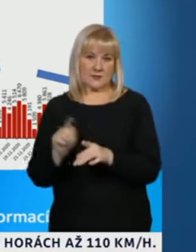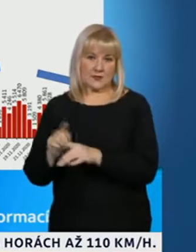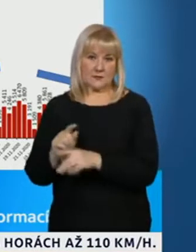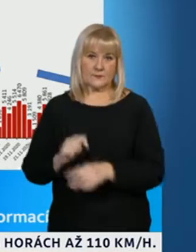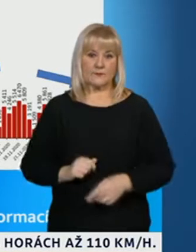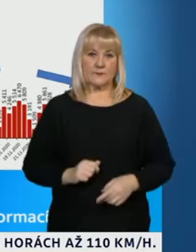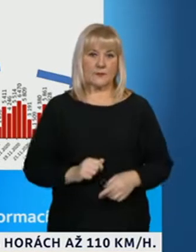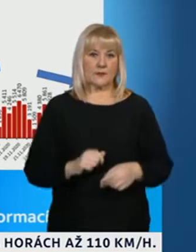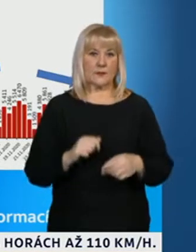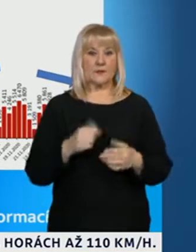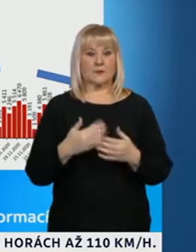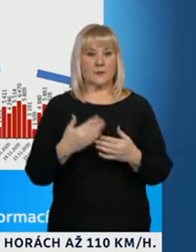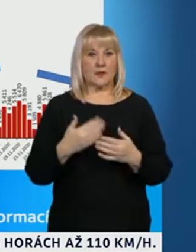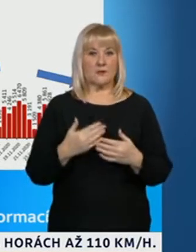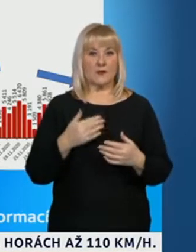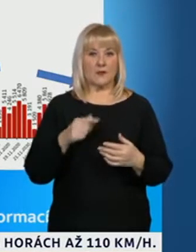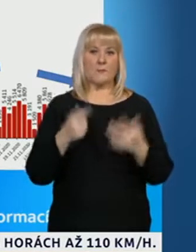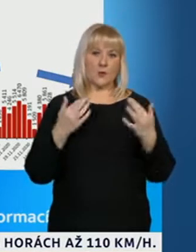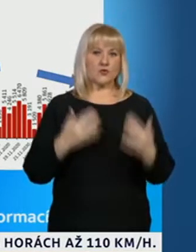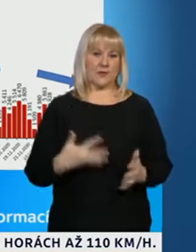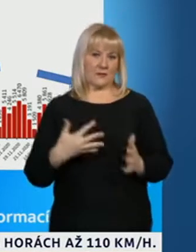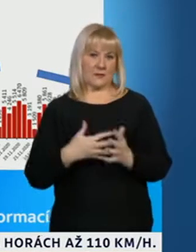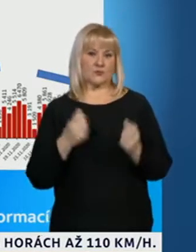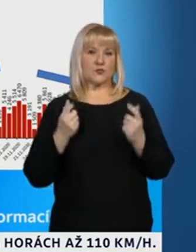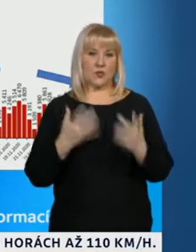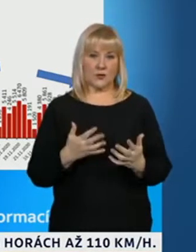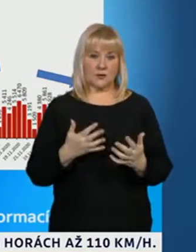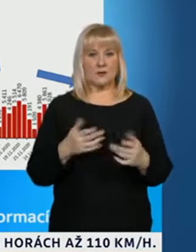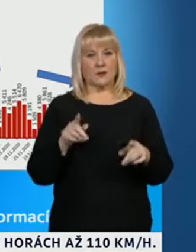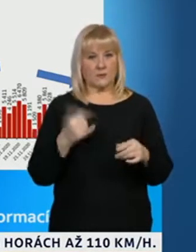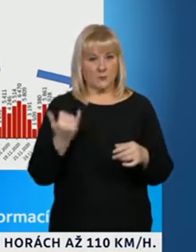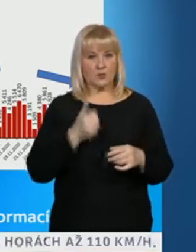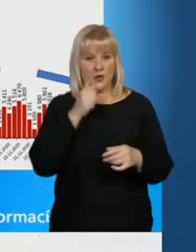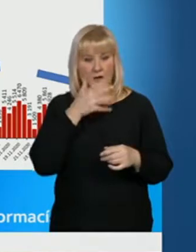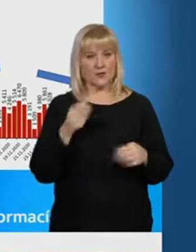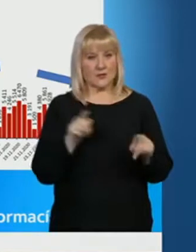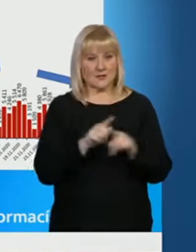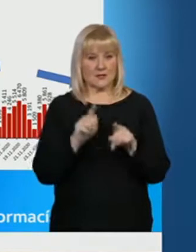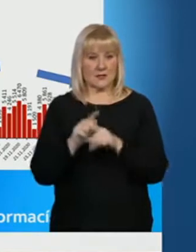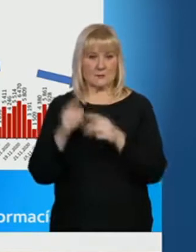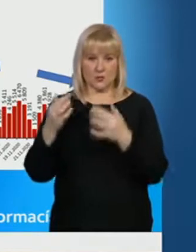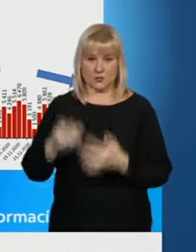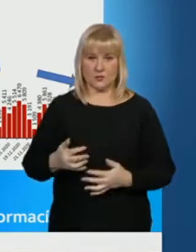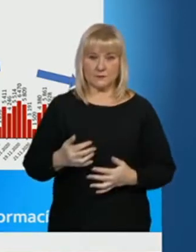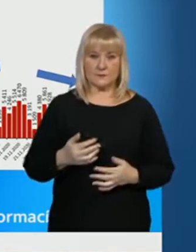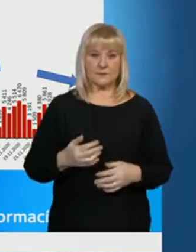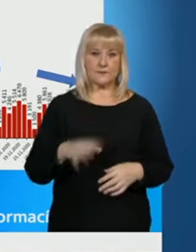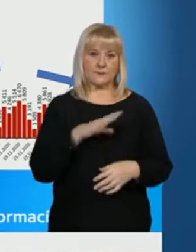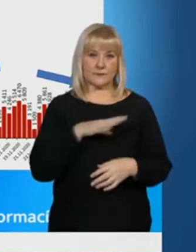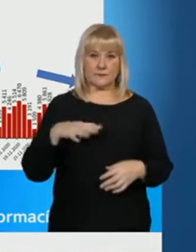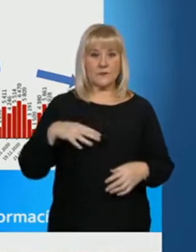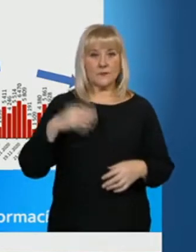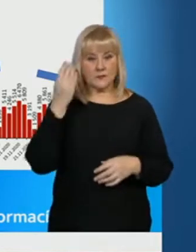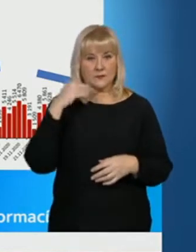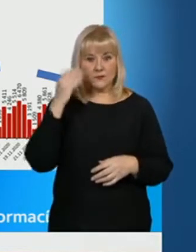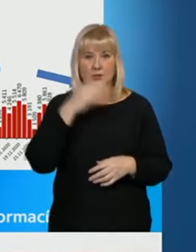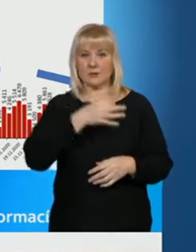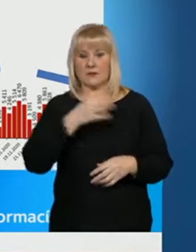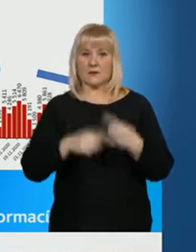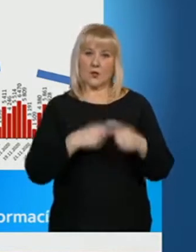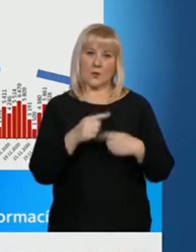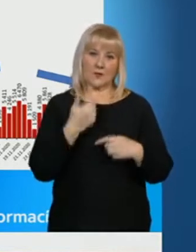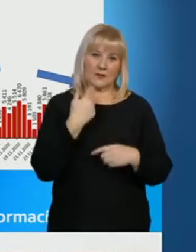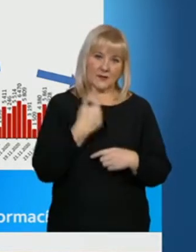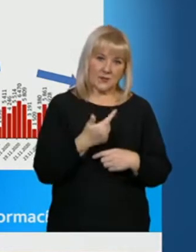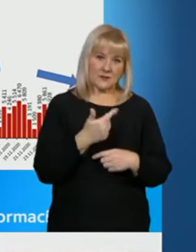Počet testů realizovaných, promiňte, je to v běžných všedních dnech přibližně 20